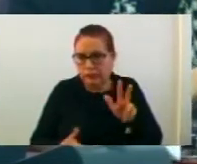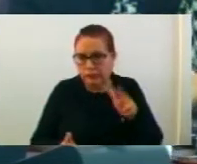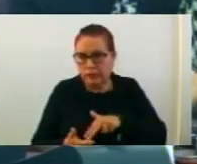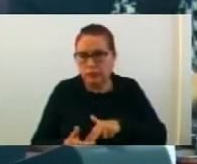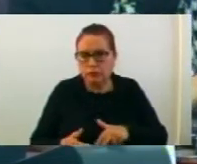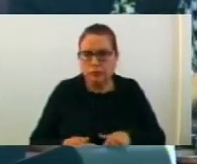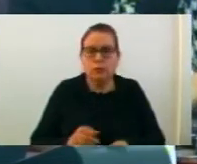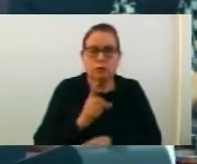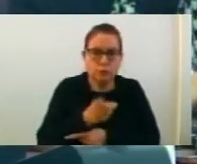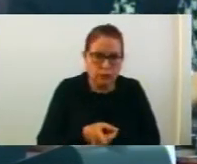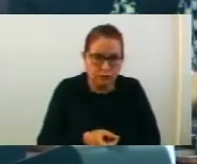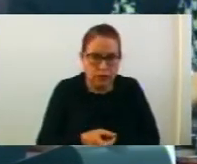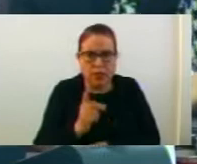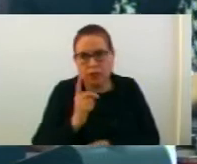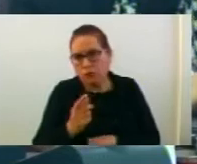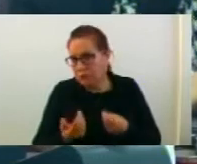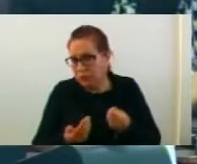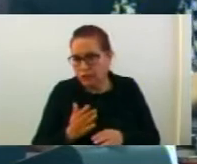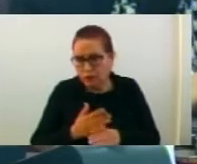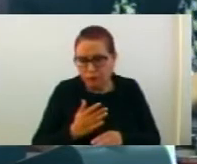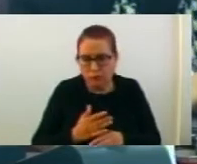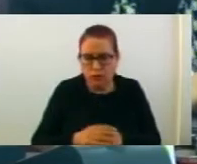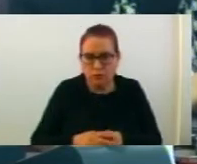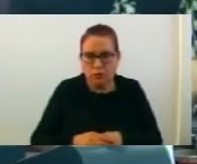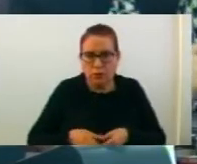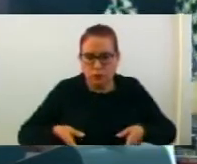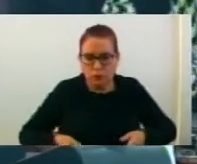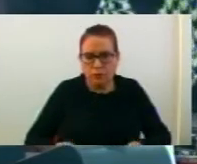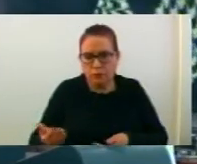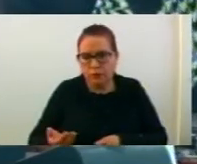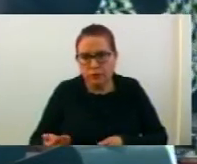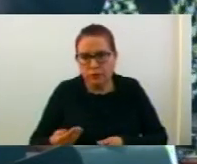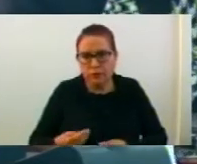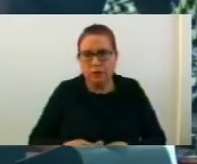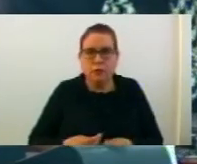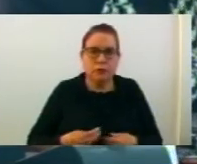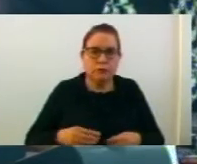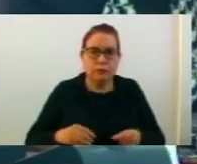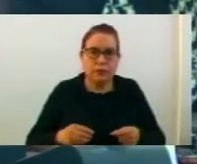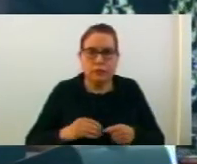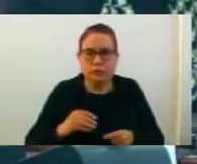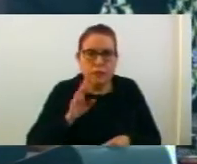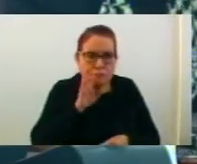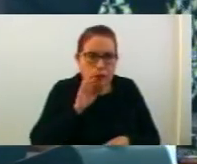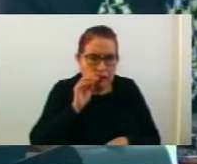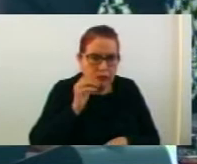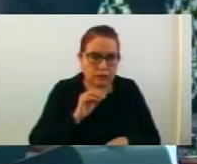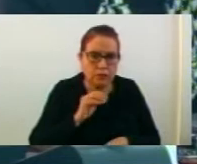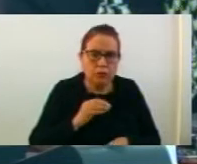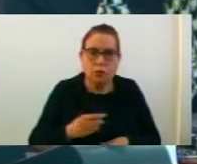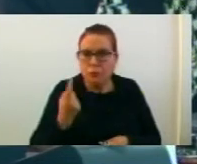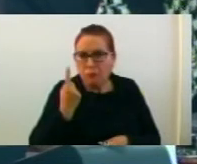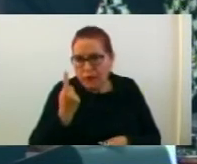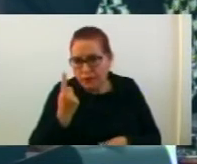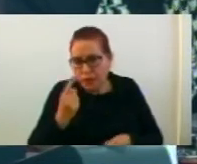одлуката за доделување на еднократна парична помош за новороденче им се излегува во пресред на родителите за првите потреби,